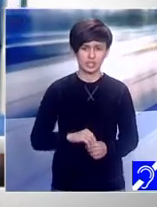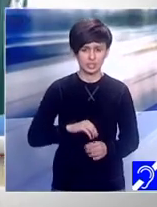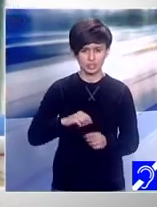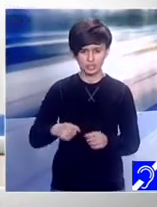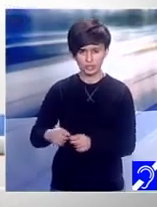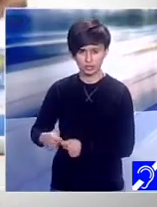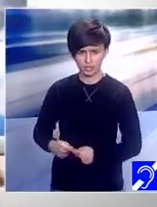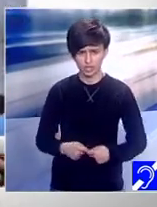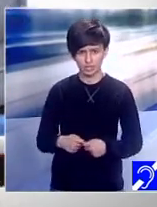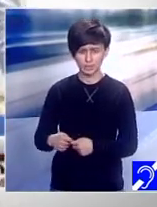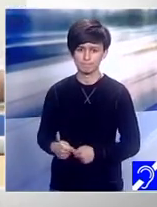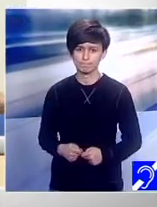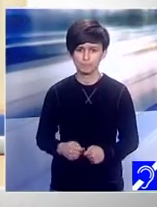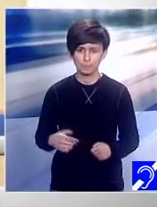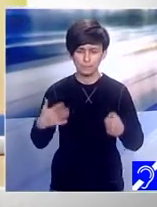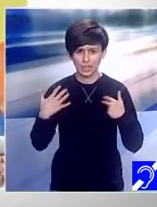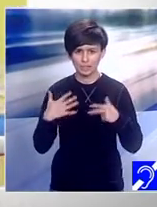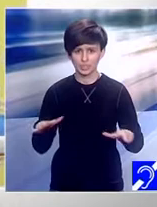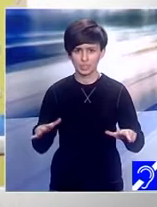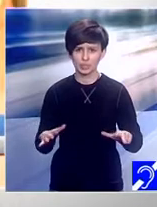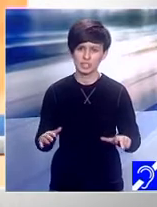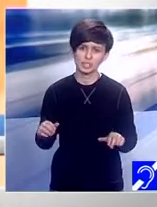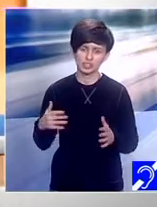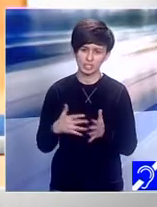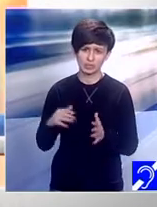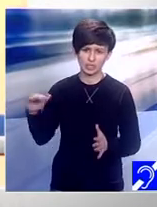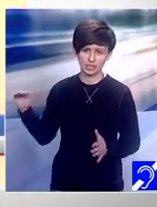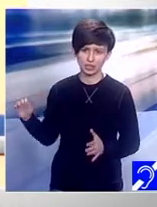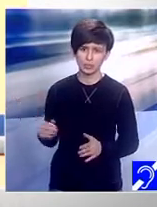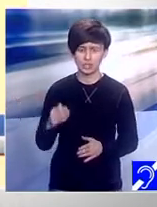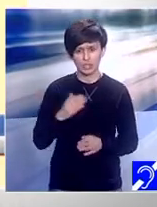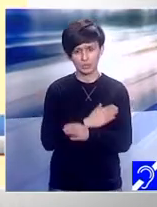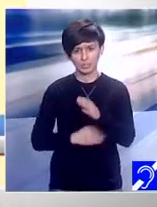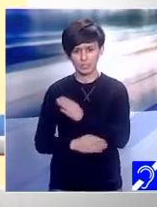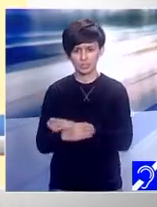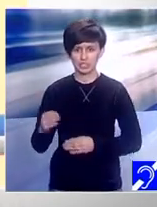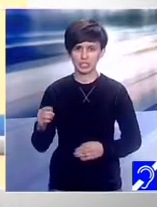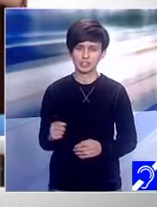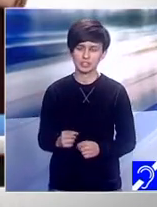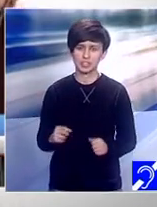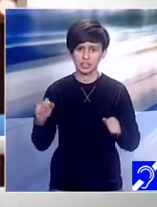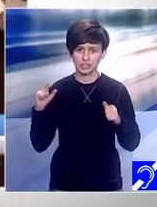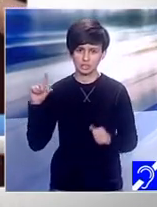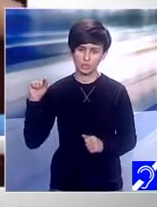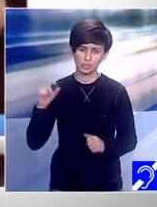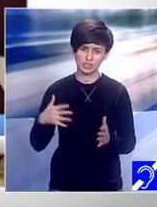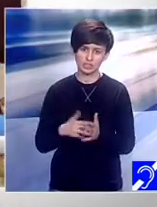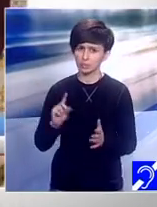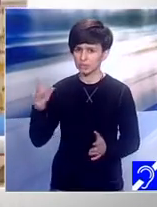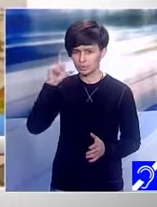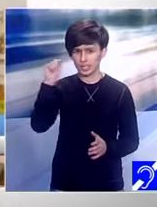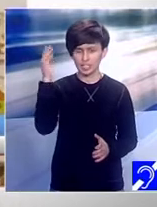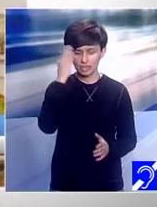Dintre cei peste șaptezeci de mii de copii cu dizabilități din România, 20 de mii nu merg la școală, iar peste 30 de mii ajung doar în cele speciale.